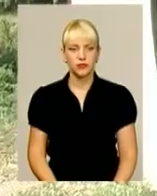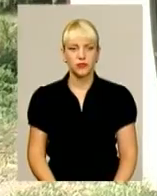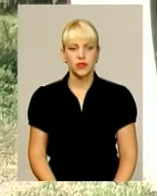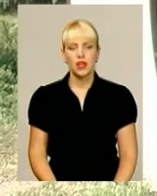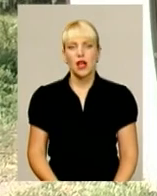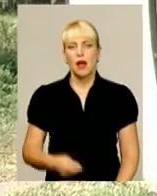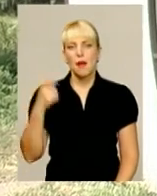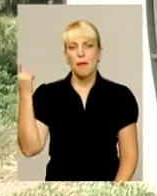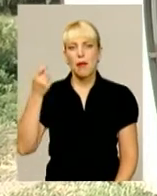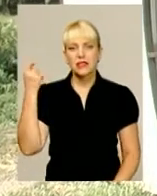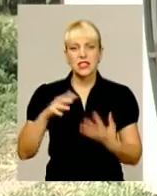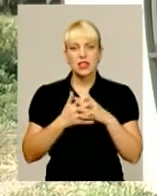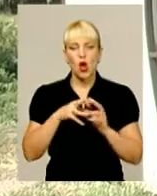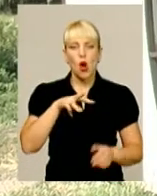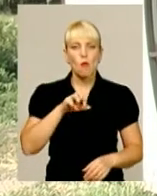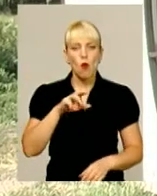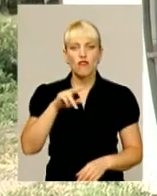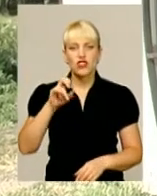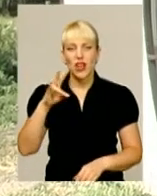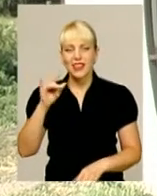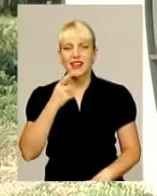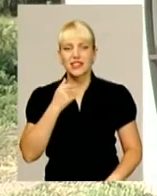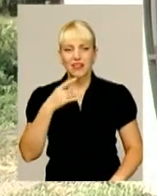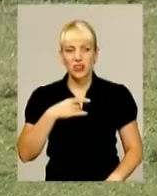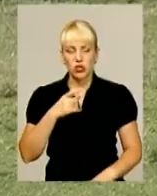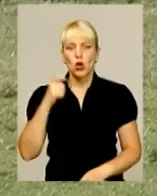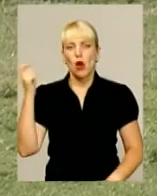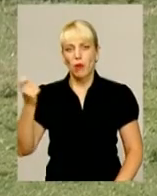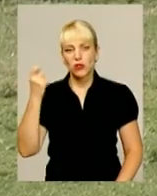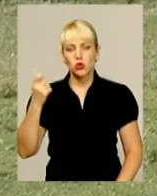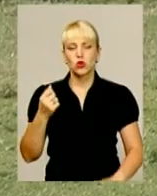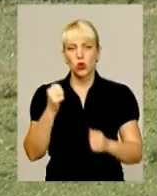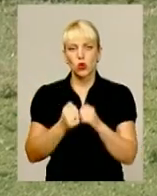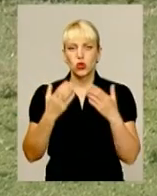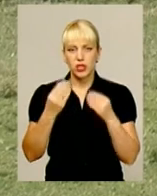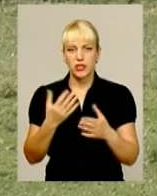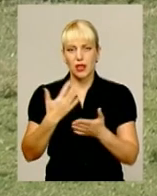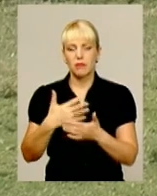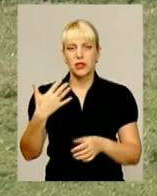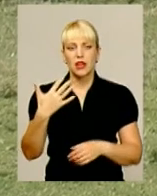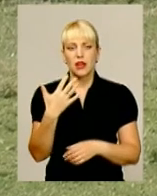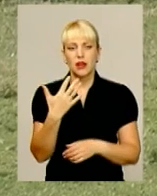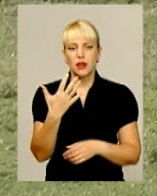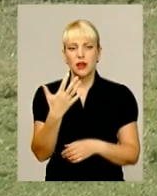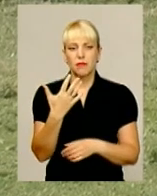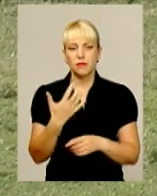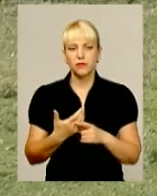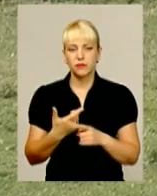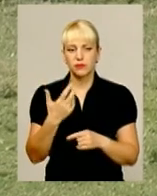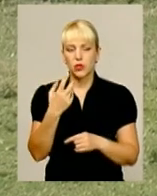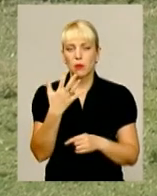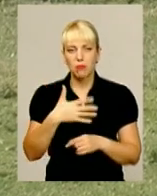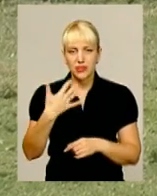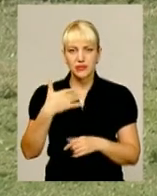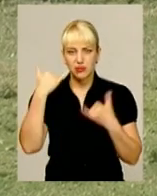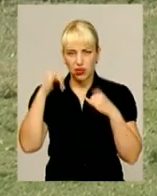Пастухи з села Мовчани Красилівського району пасуть череду. Кожного дня приблизно півсотні голів ВРХ. Чоловіки кажуть, кожна родина в